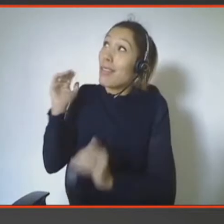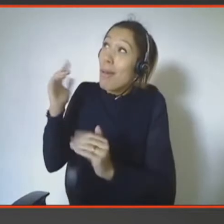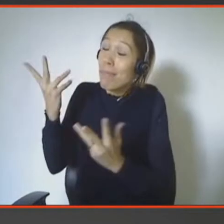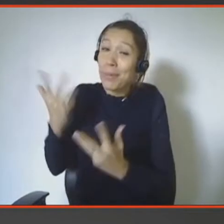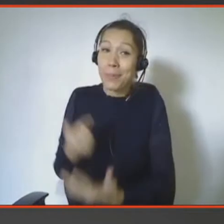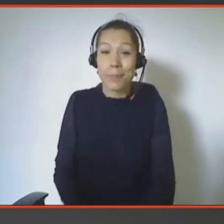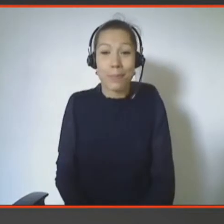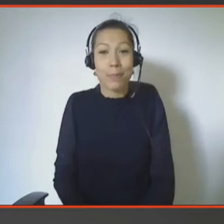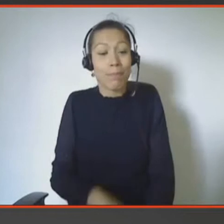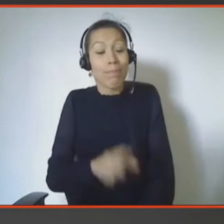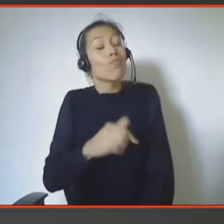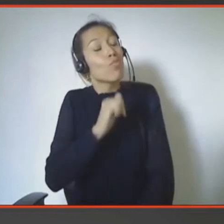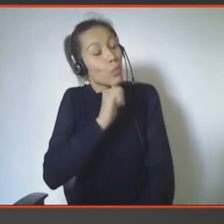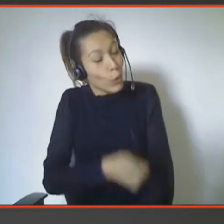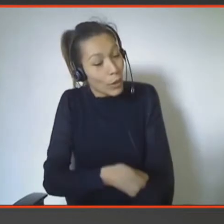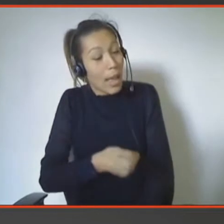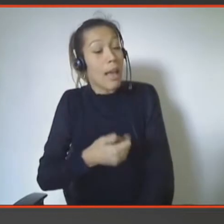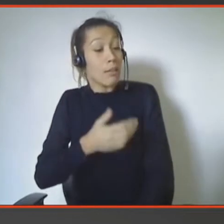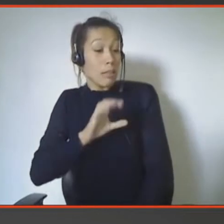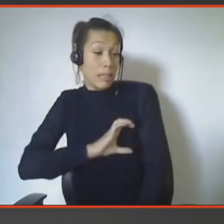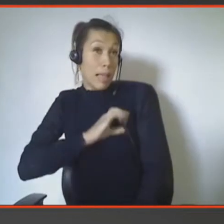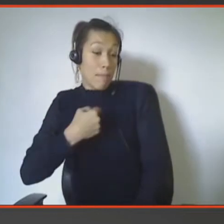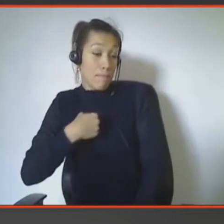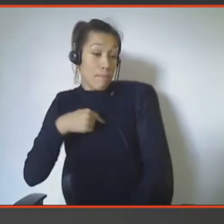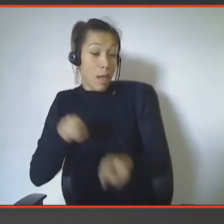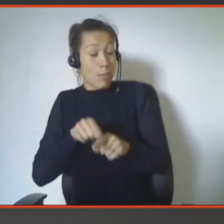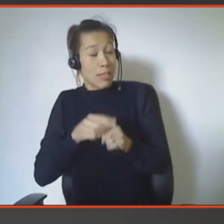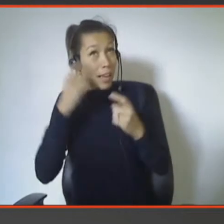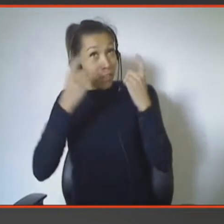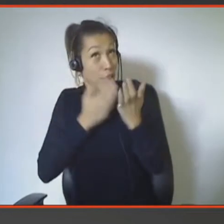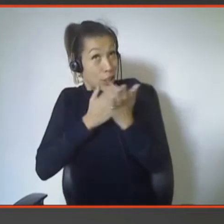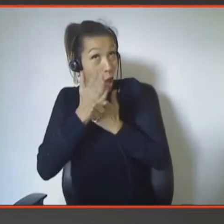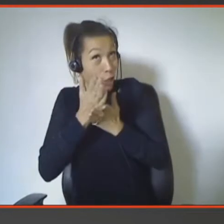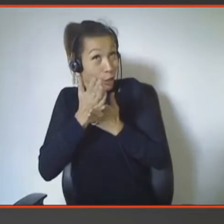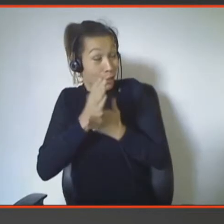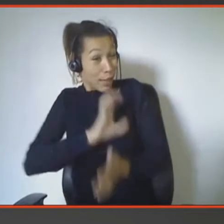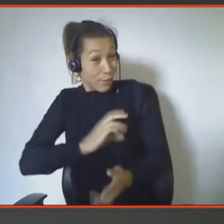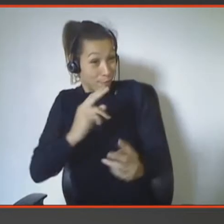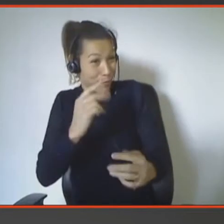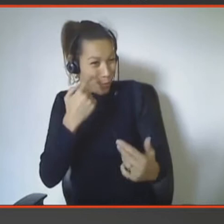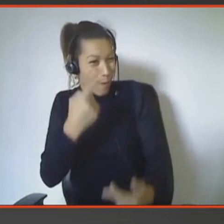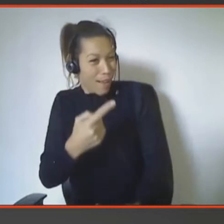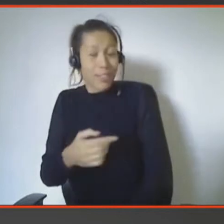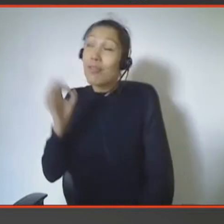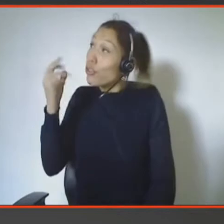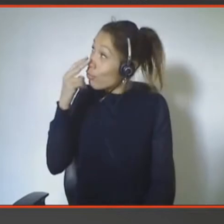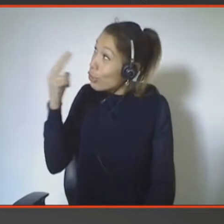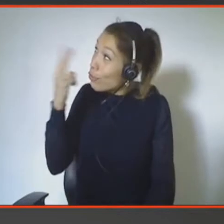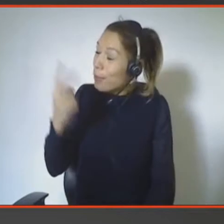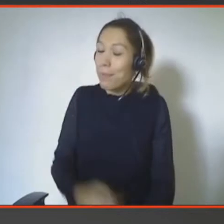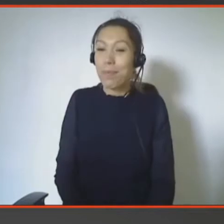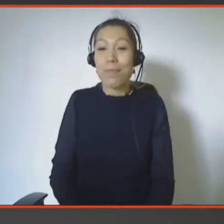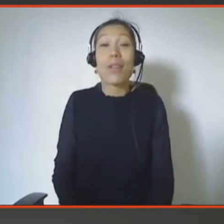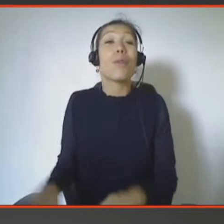À votre service, j'essaie-moi aussi d'être meaningful comme vous le voyez. Je vois, je vois. Non, ils n pas